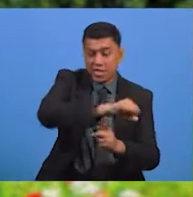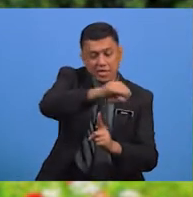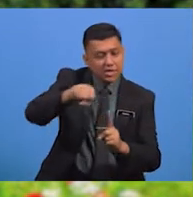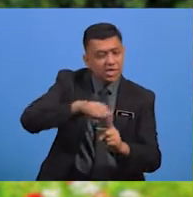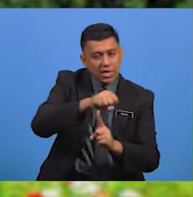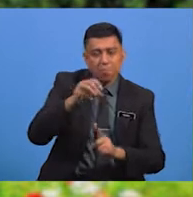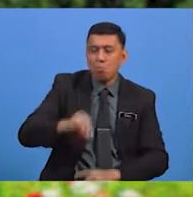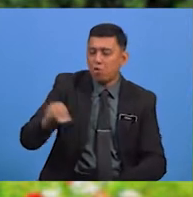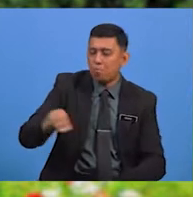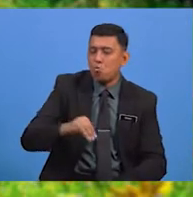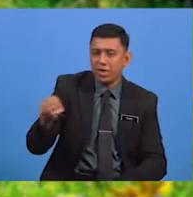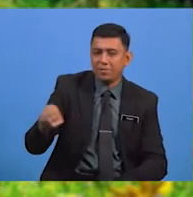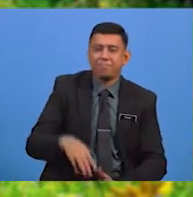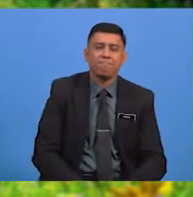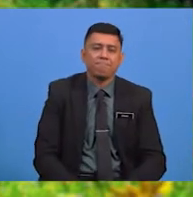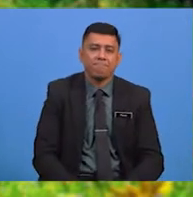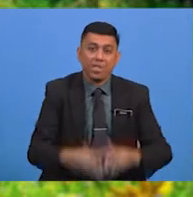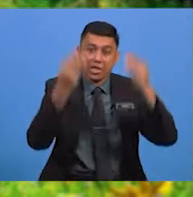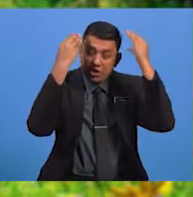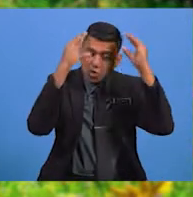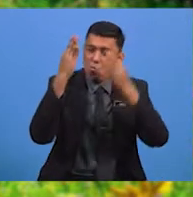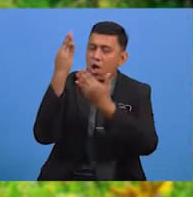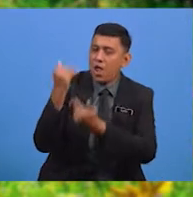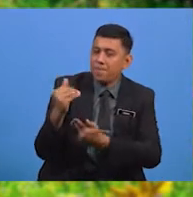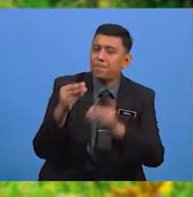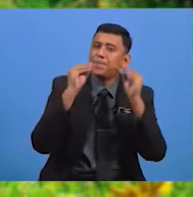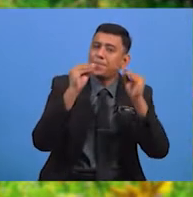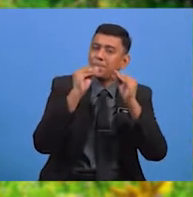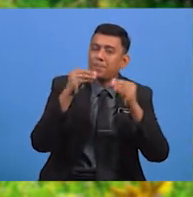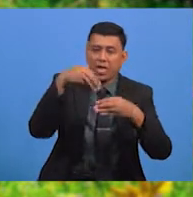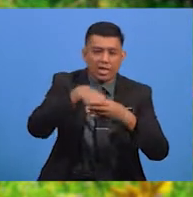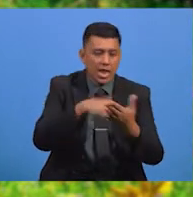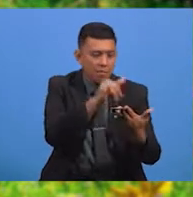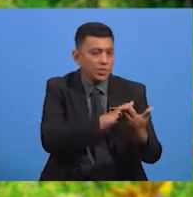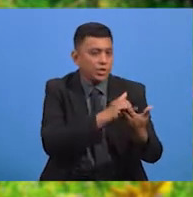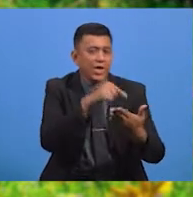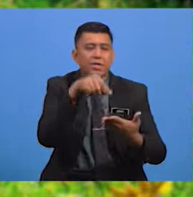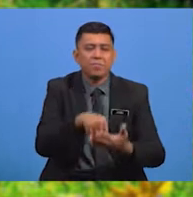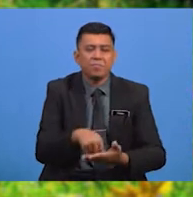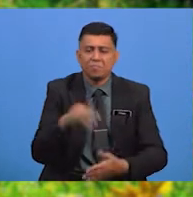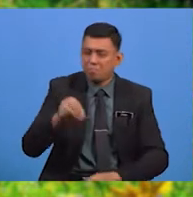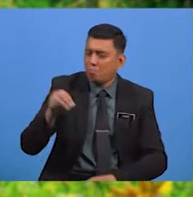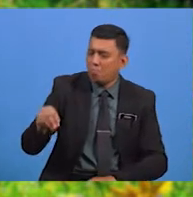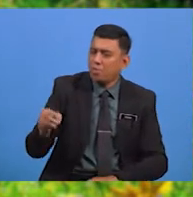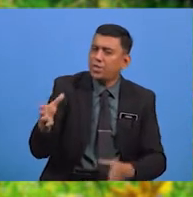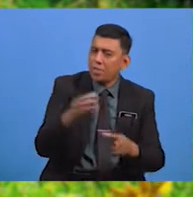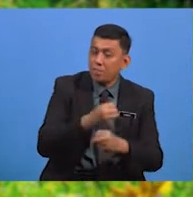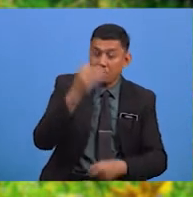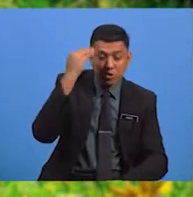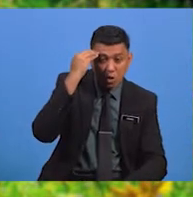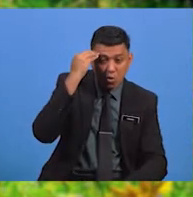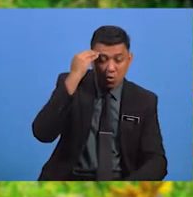Di Sekeliling Murid Murid Cikgu Berharap Pengajaran Dalam Syair Ini Murid Murid Dapat